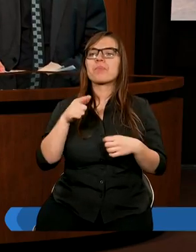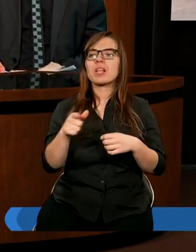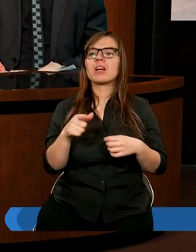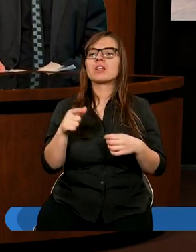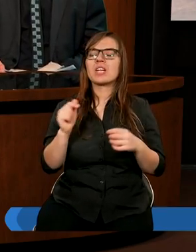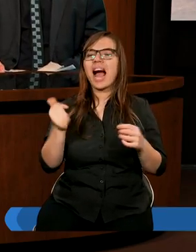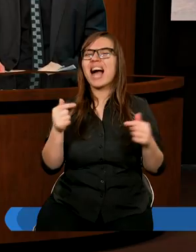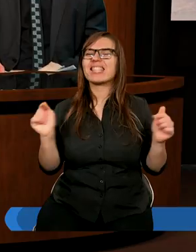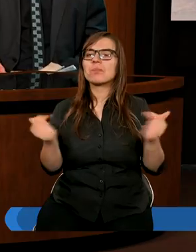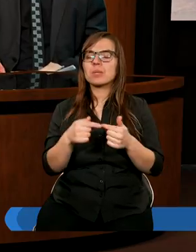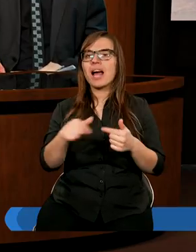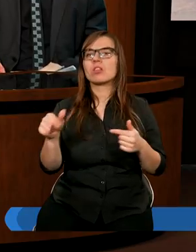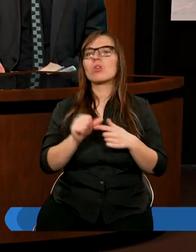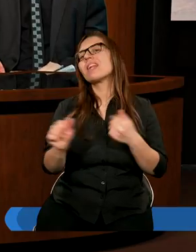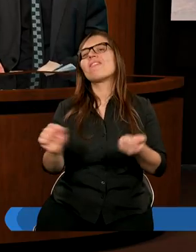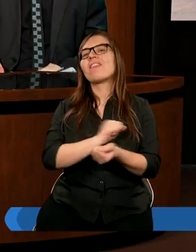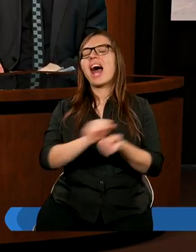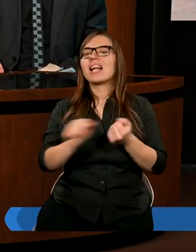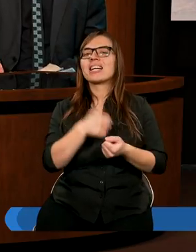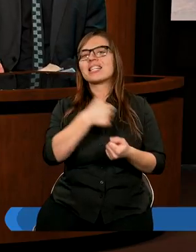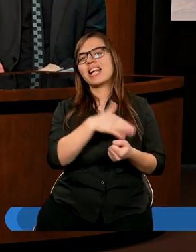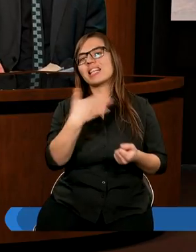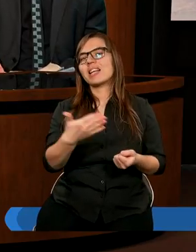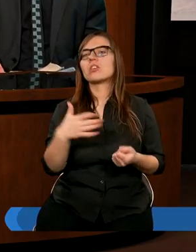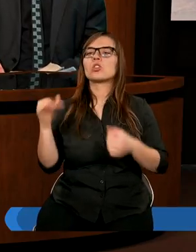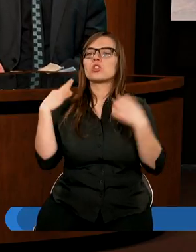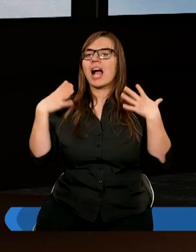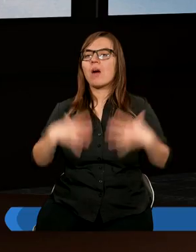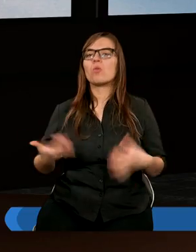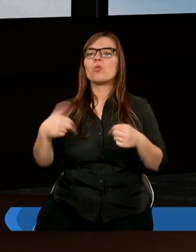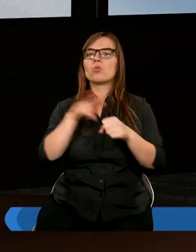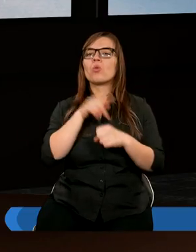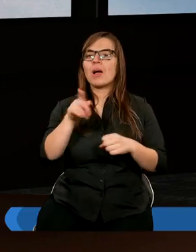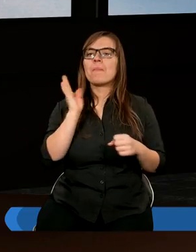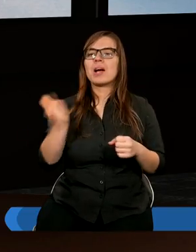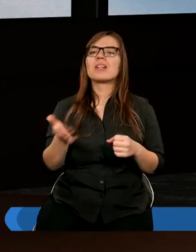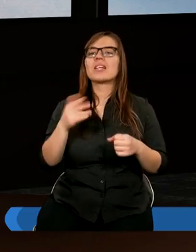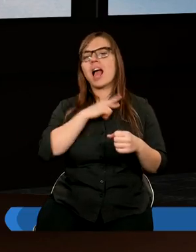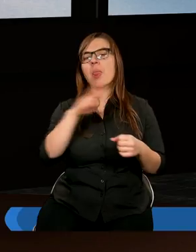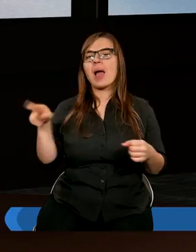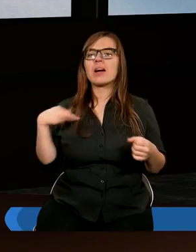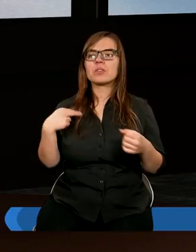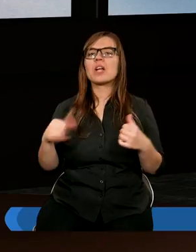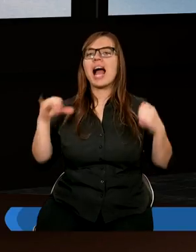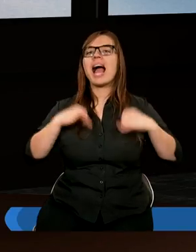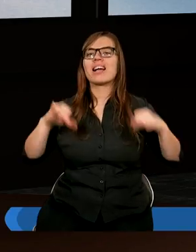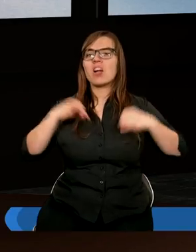że istnieje w nas jakaś sprzeczność, walka. Z jednej strony jest ciało, które symbolizuje te takie nasze